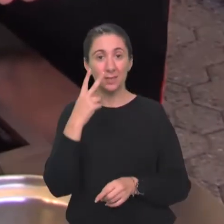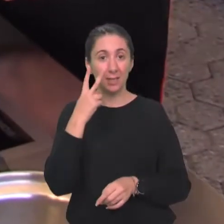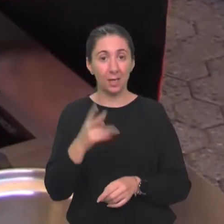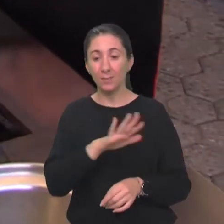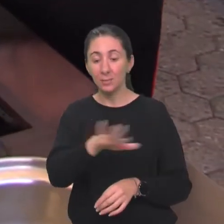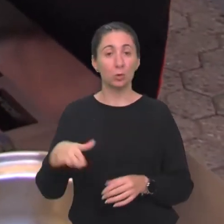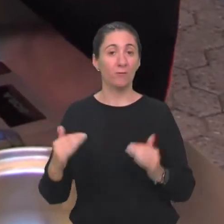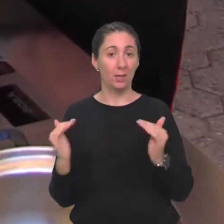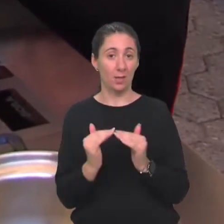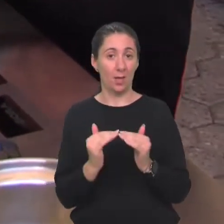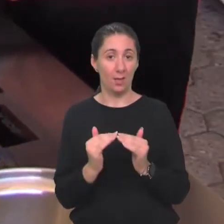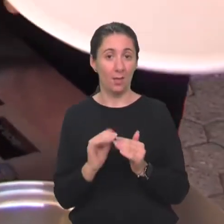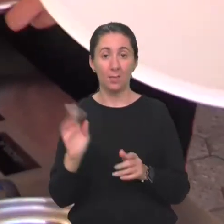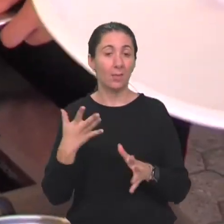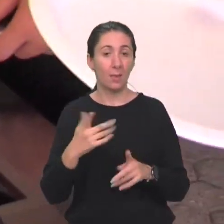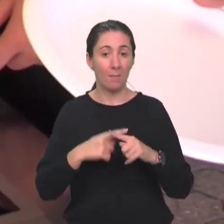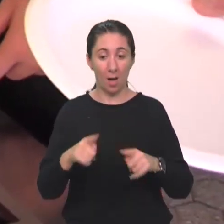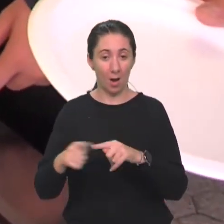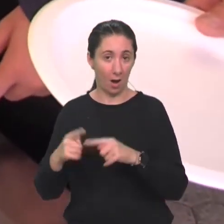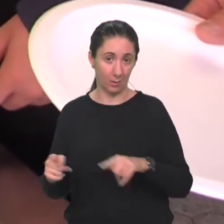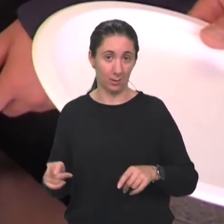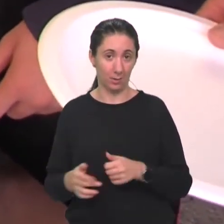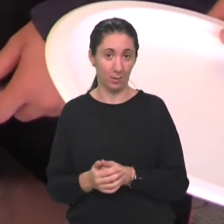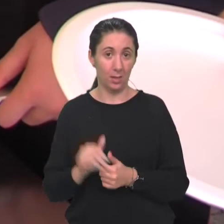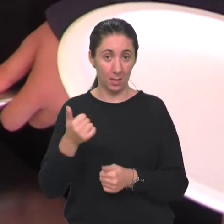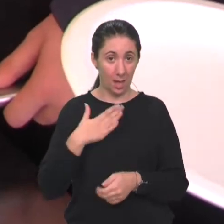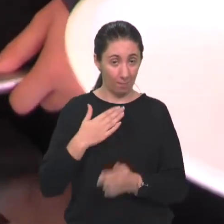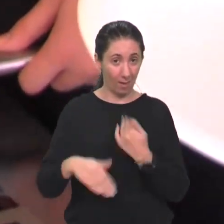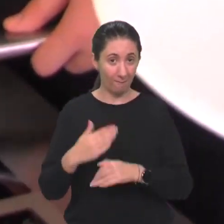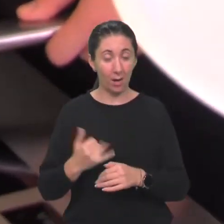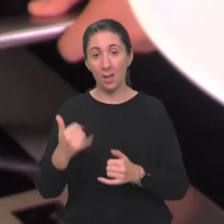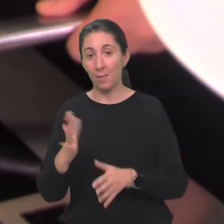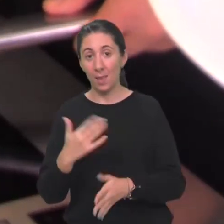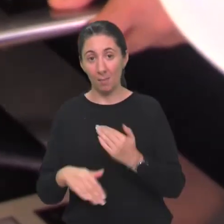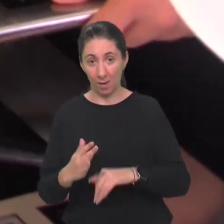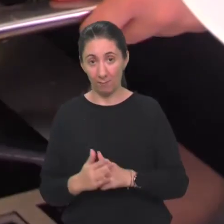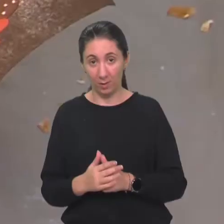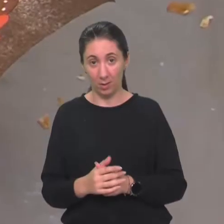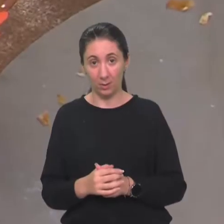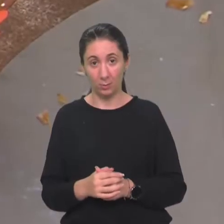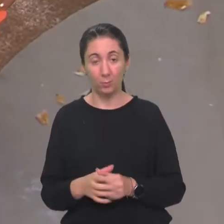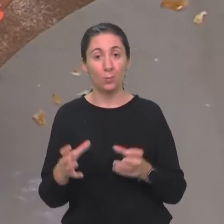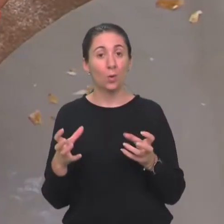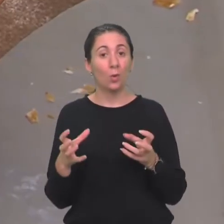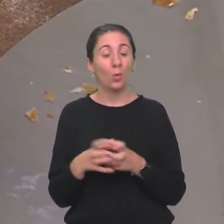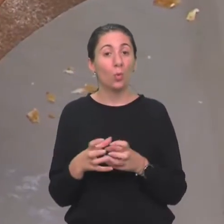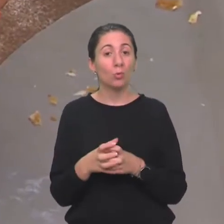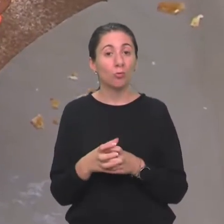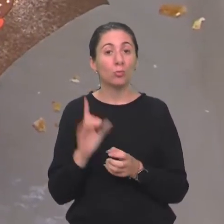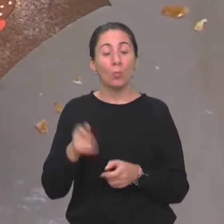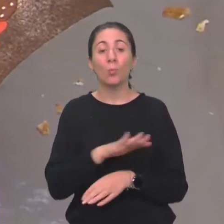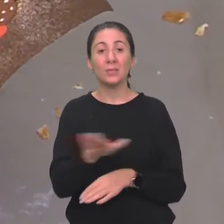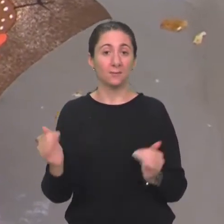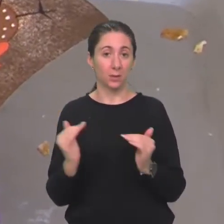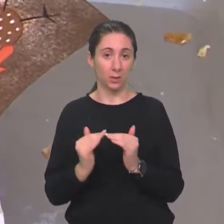smo svi jednaki, da nema razlike između toga, da li imamo invaliditet ili nemamo, jer, velim, u društvu moramo